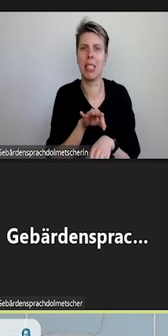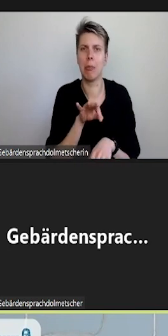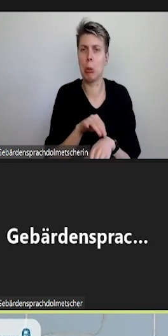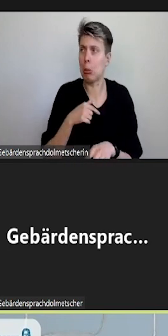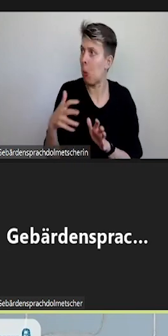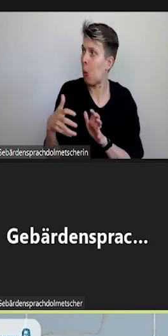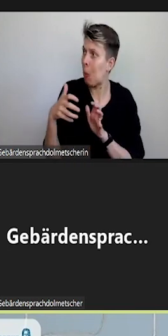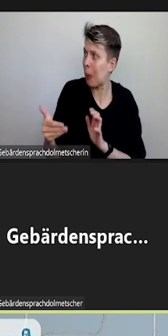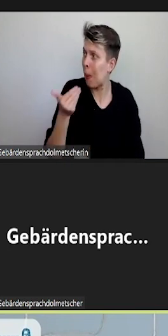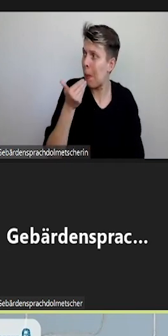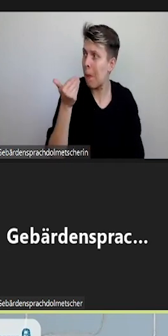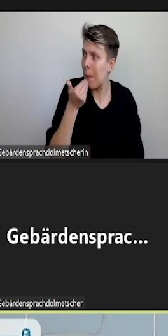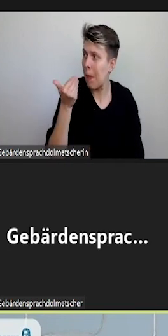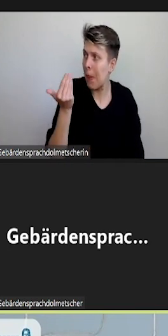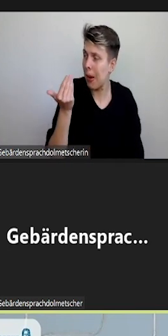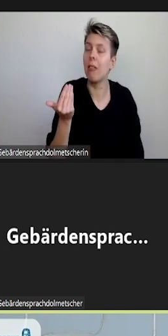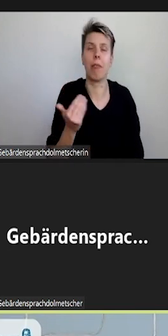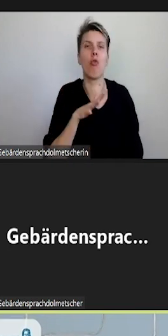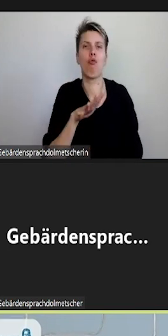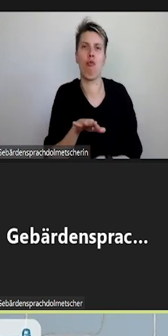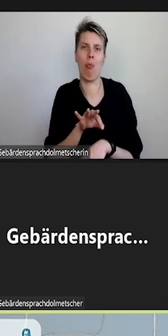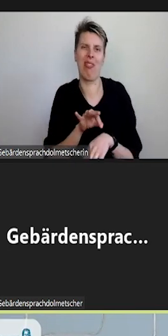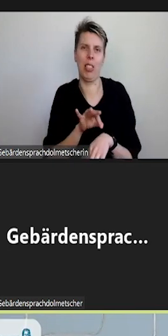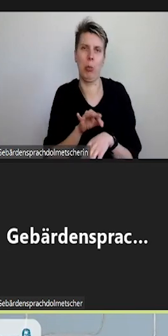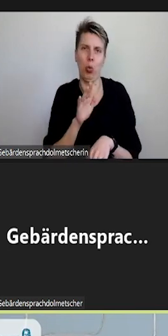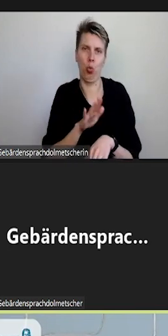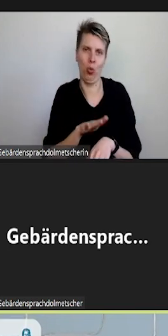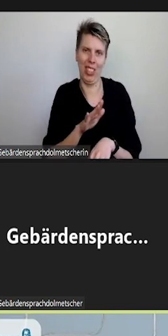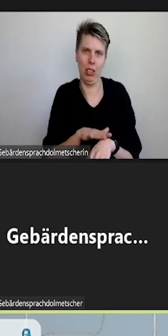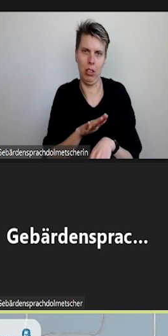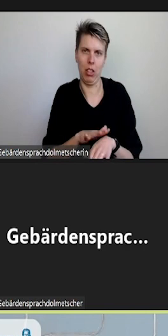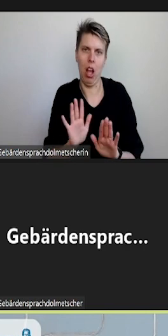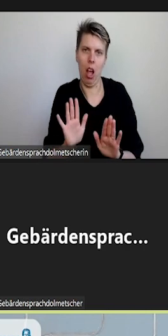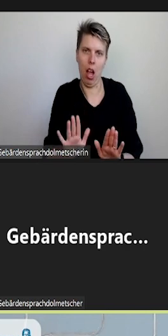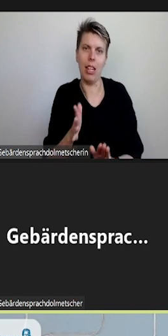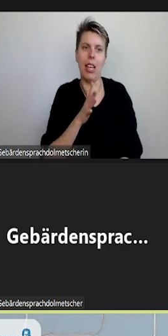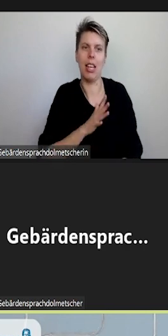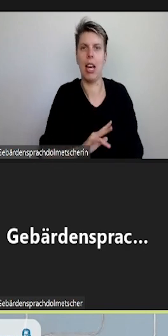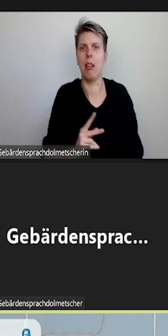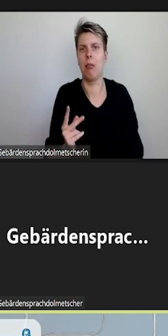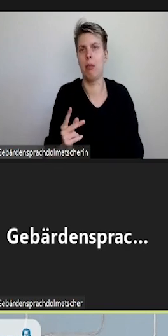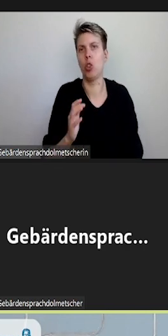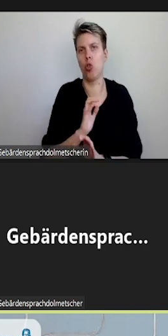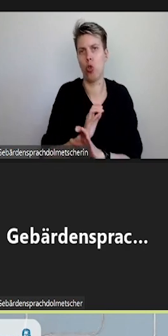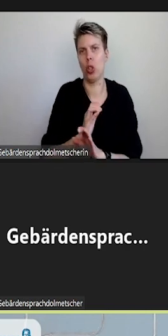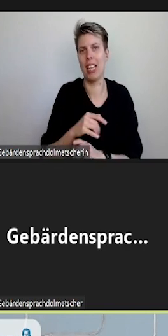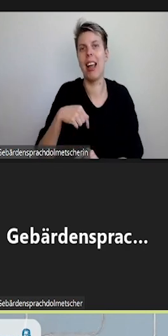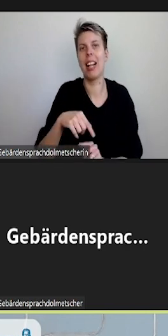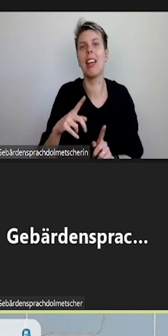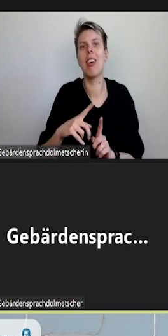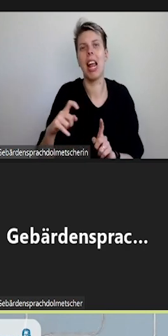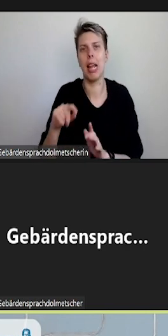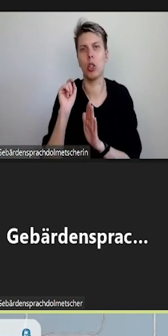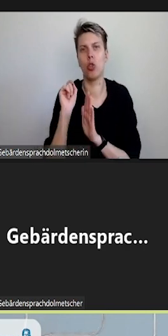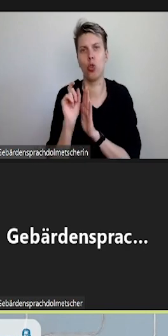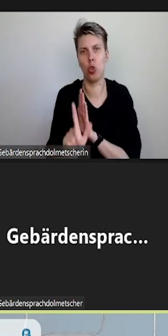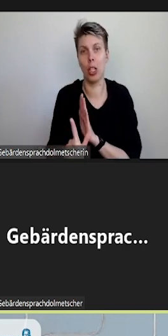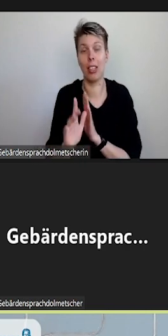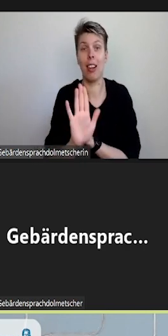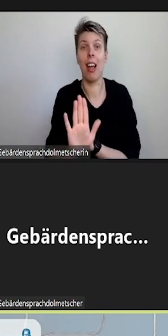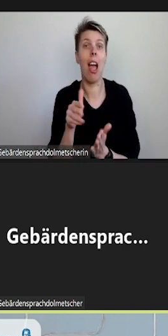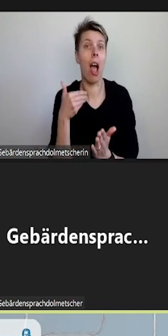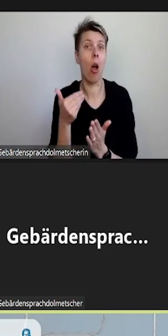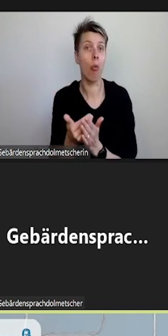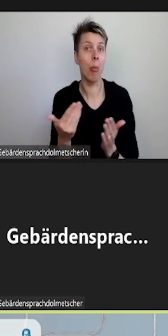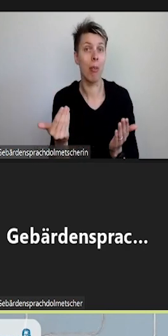habe, mit dem Input-Teil. Sie bekommen die beiden Links über den Chat zur Verfügung gestellt. und Ihre Aufgabe